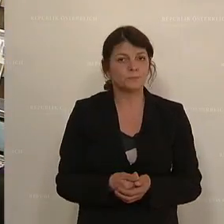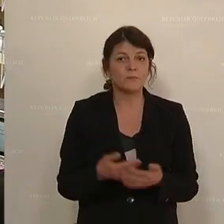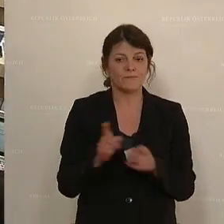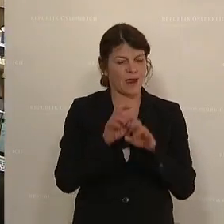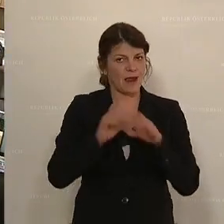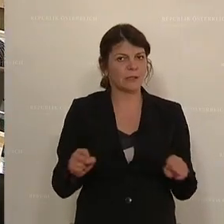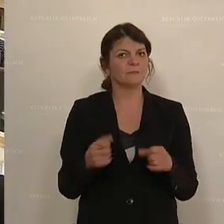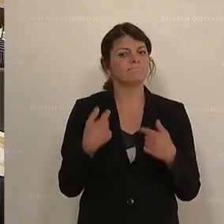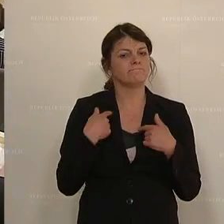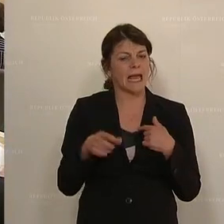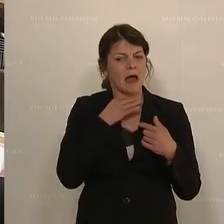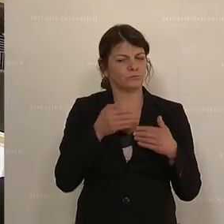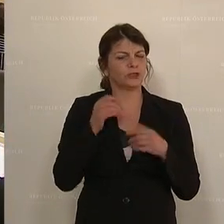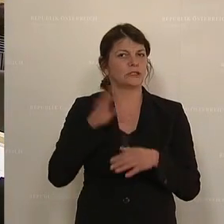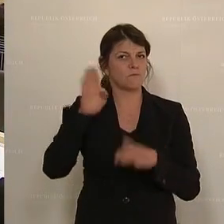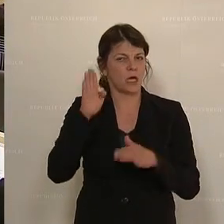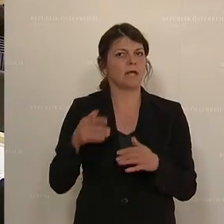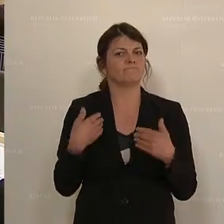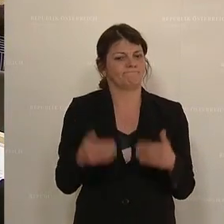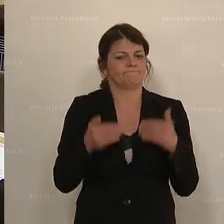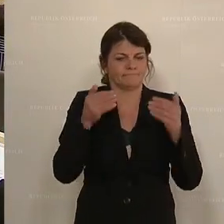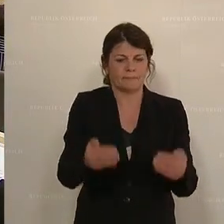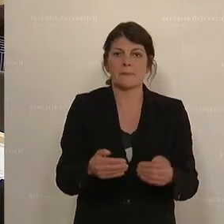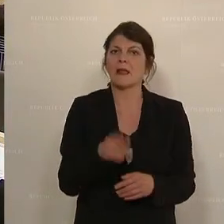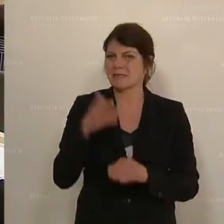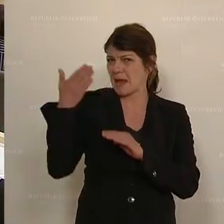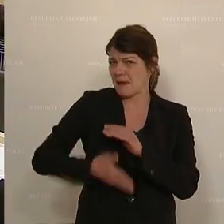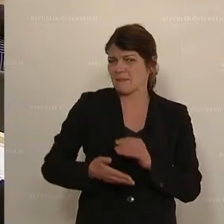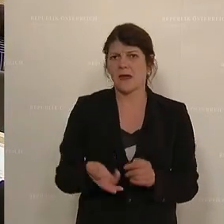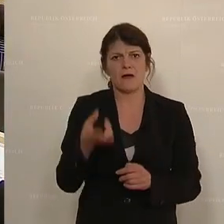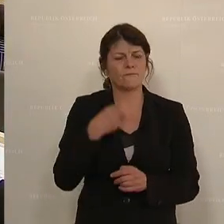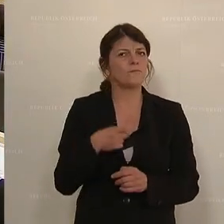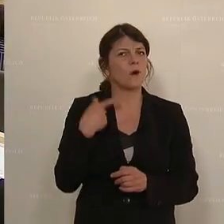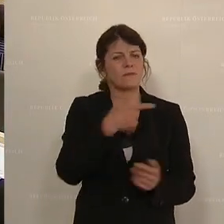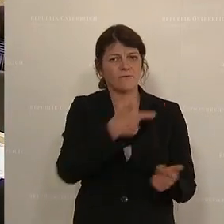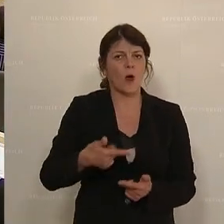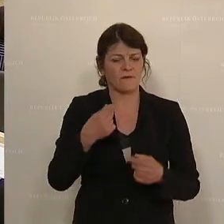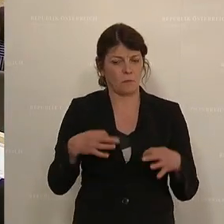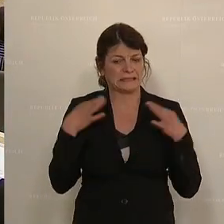vereinbart verlege ich diese Abstimmung ans Ende der Vorlagen des Gesundheitsausschusses?